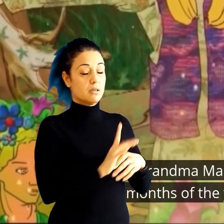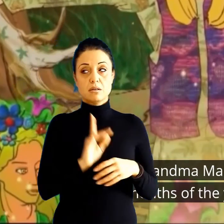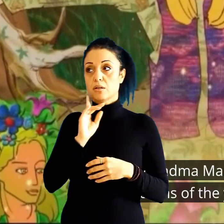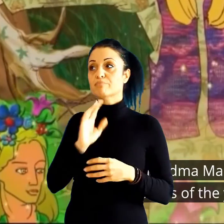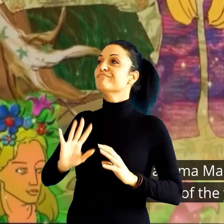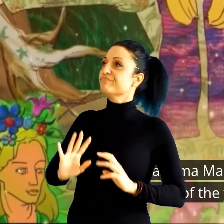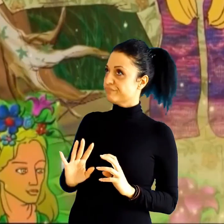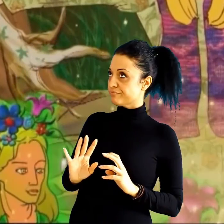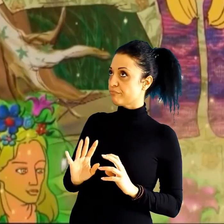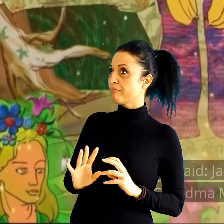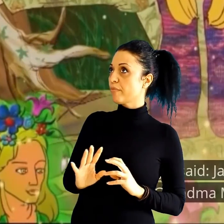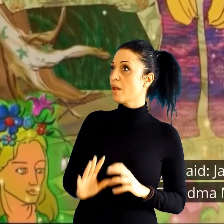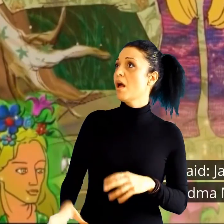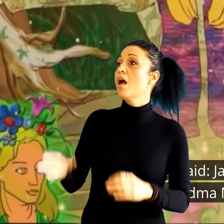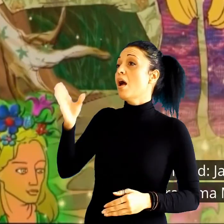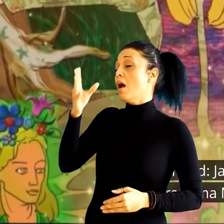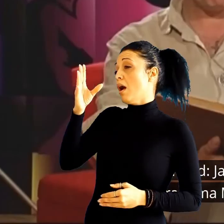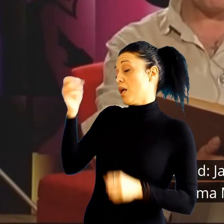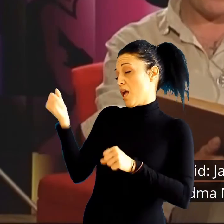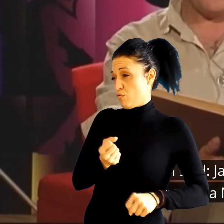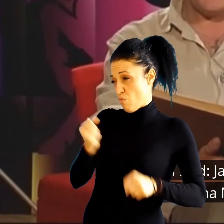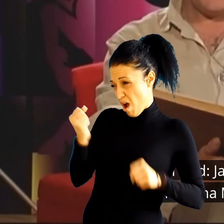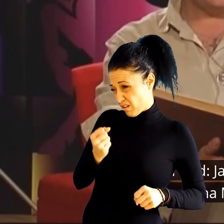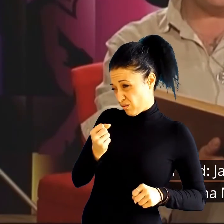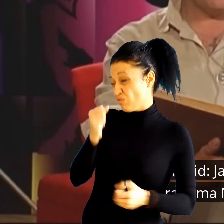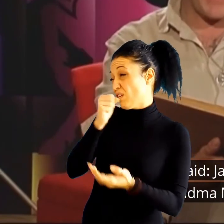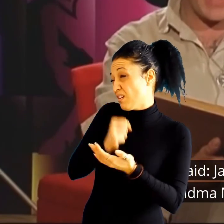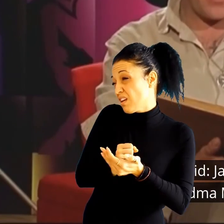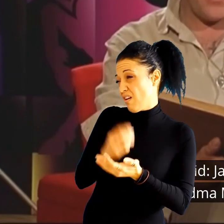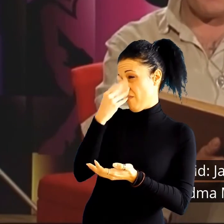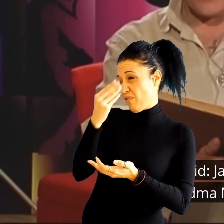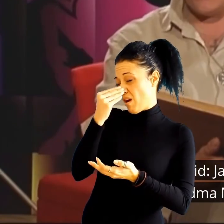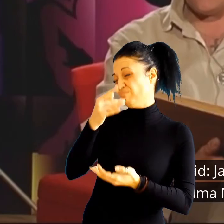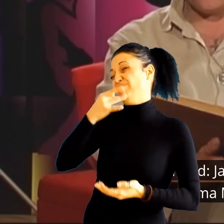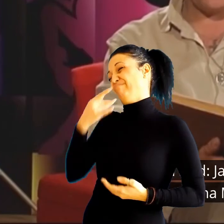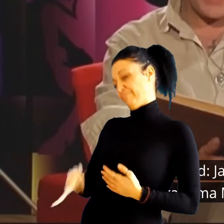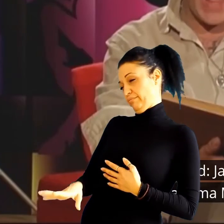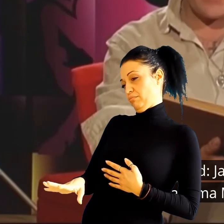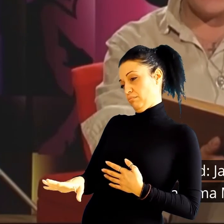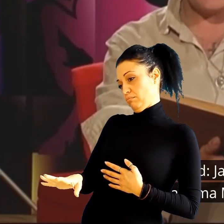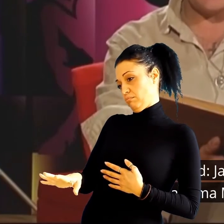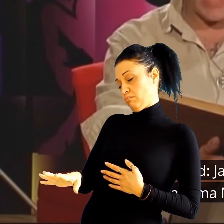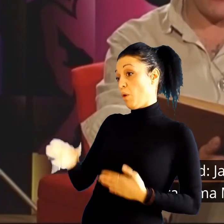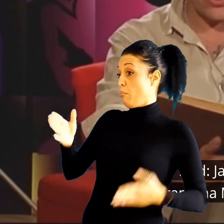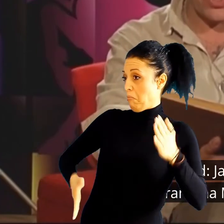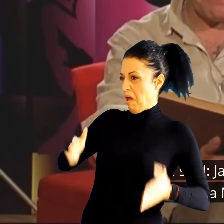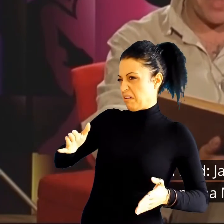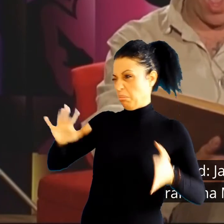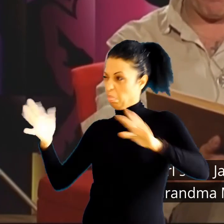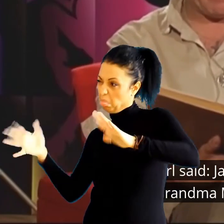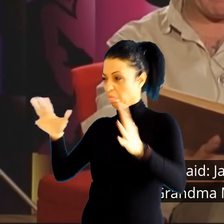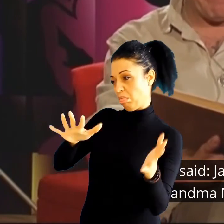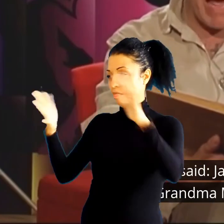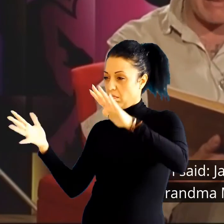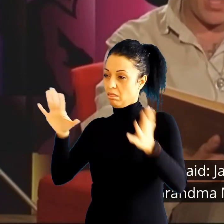се полоши?» Девојката рекла «Жануари и февруари се најлоши,